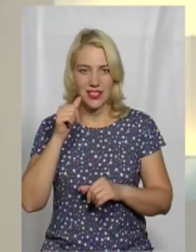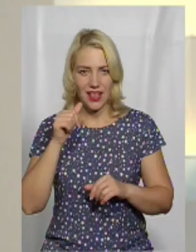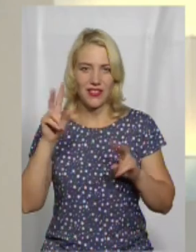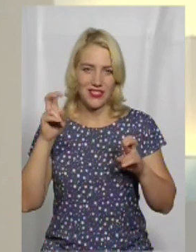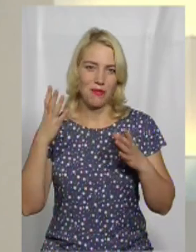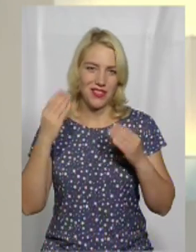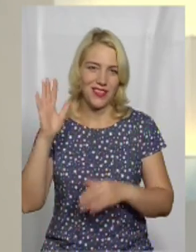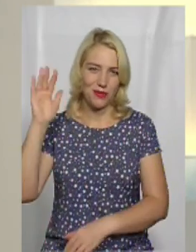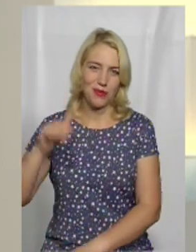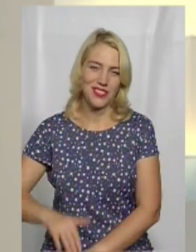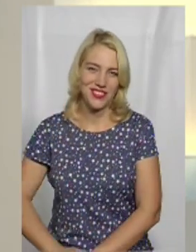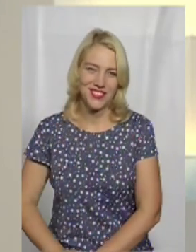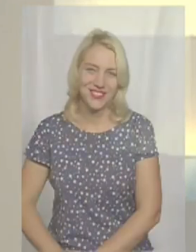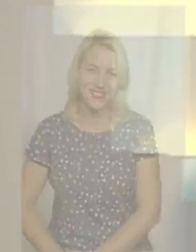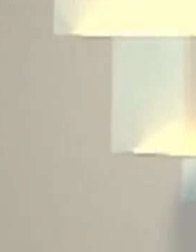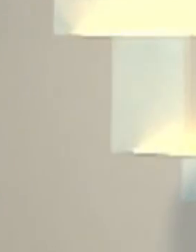До побачення.